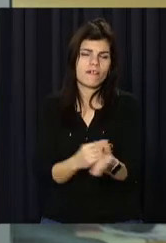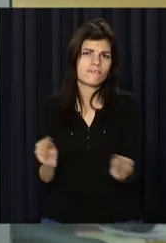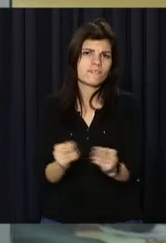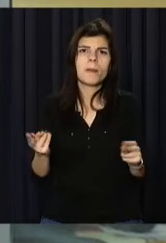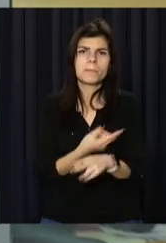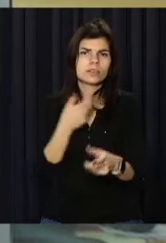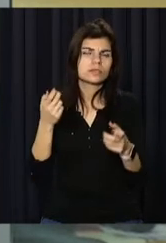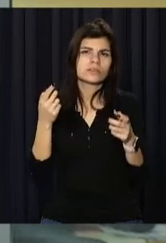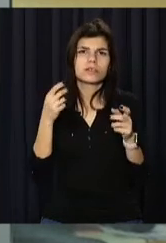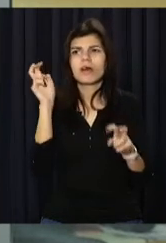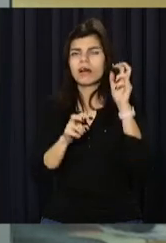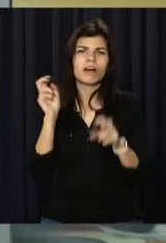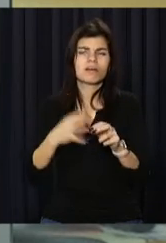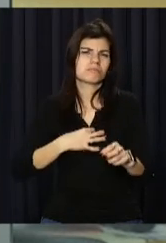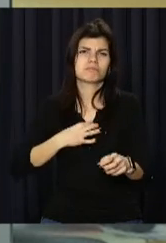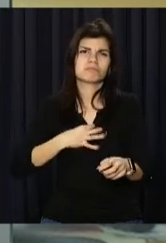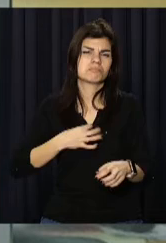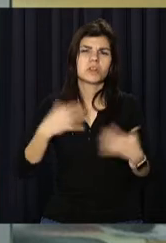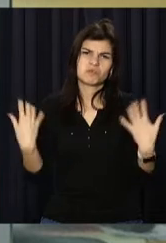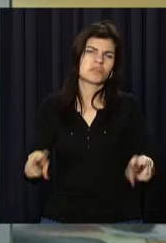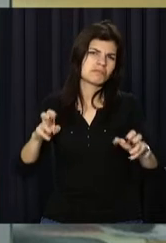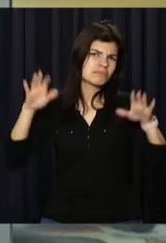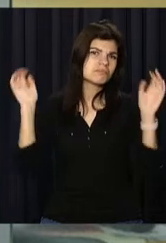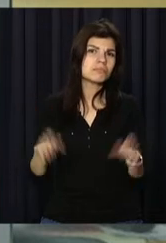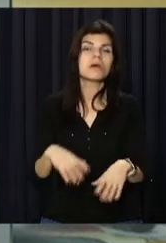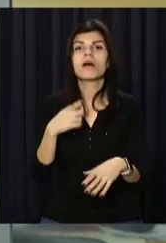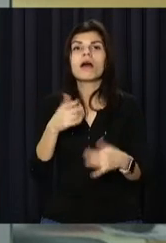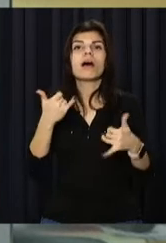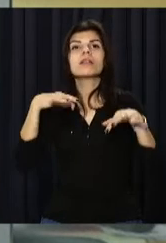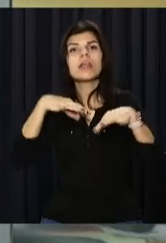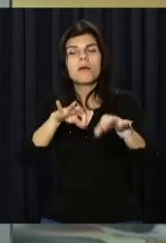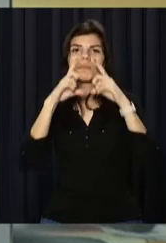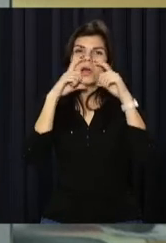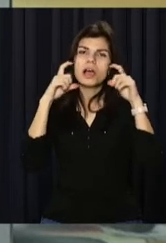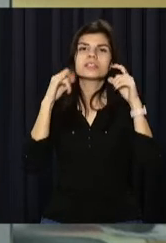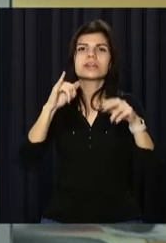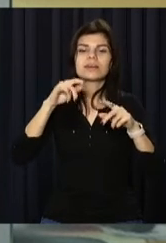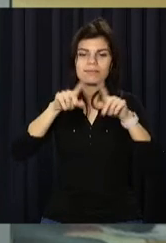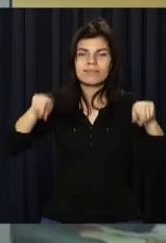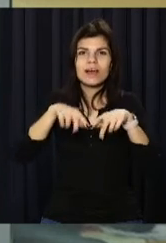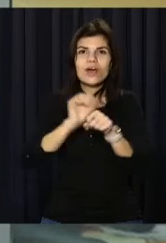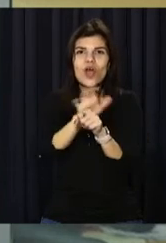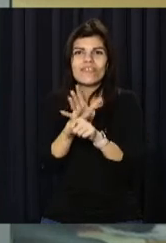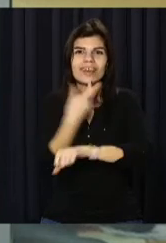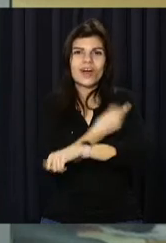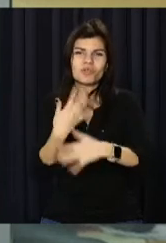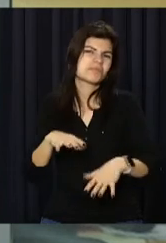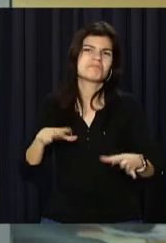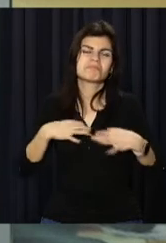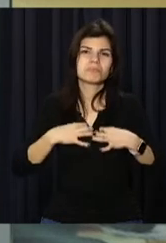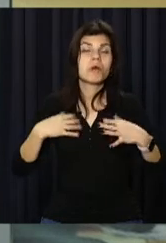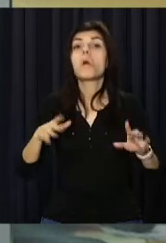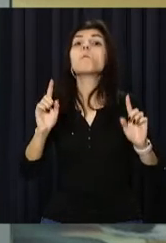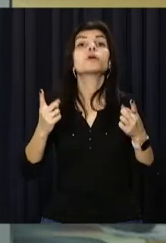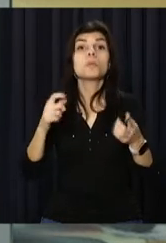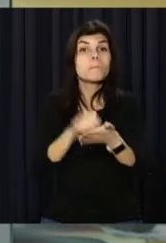обмежень за кількістю відвідувачів. У громадському транспорті більше не вимагатимуть маску і ковідні паспорти. Все завдяки високому рівню